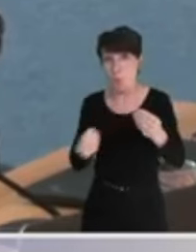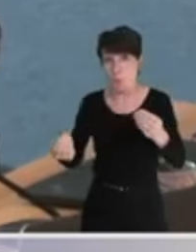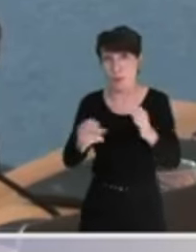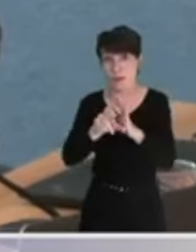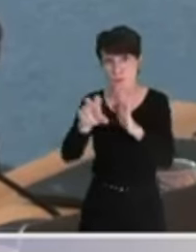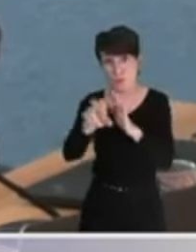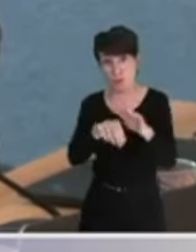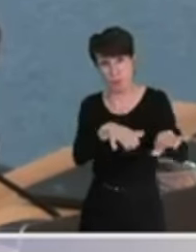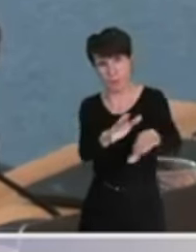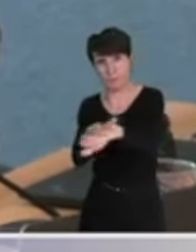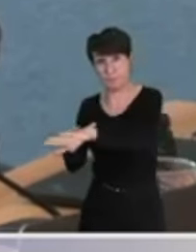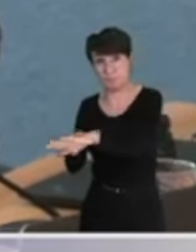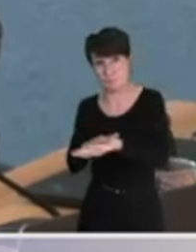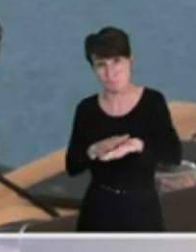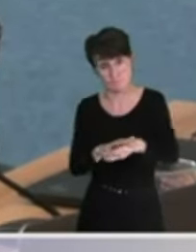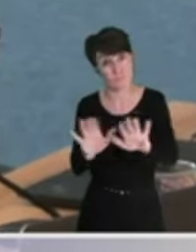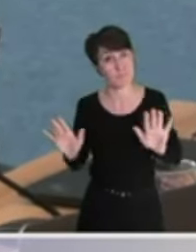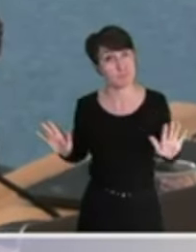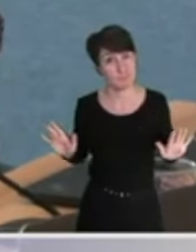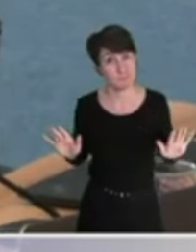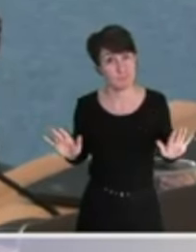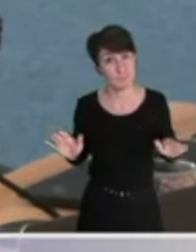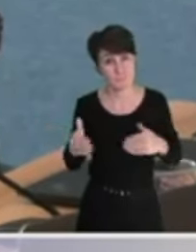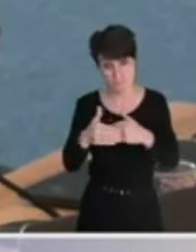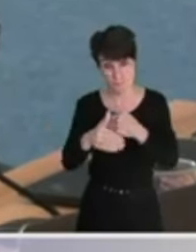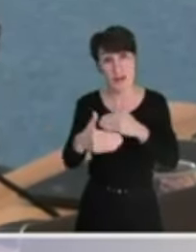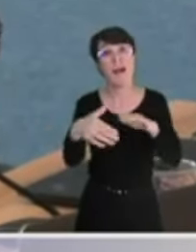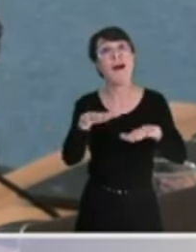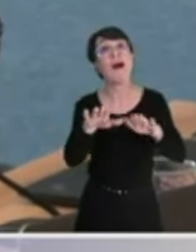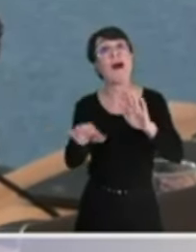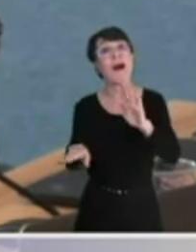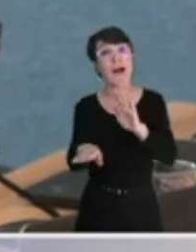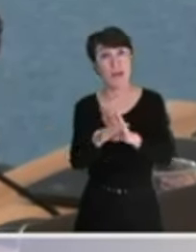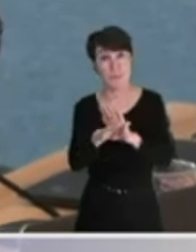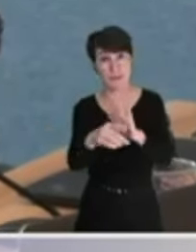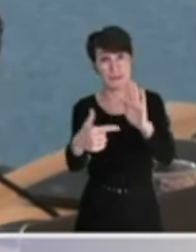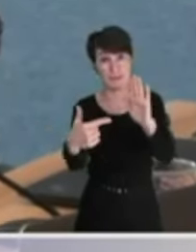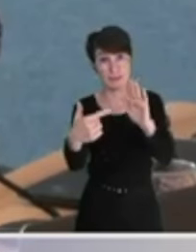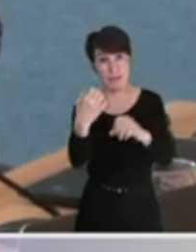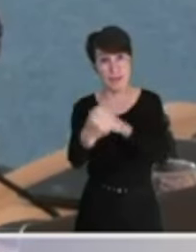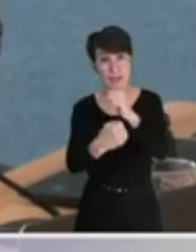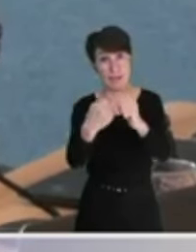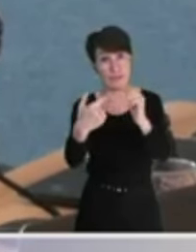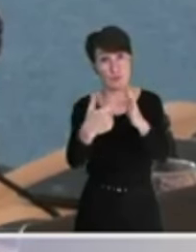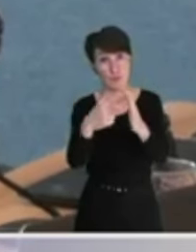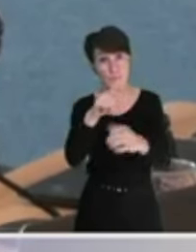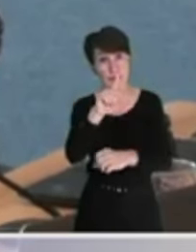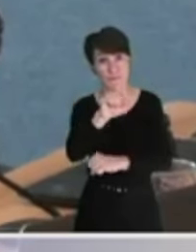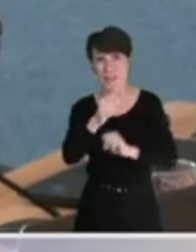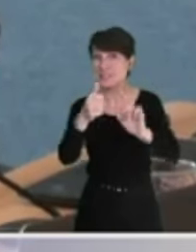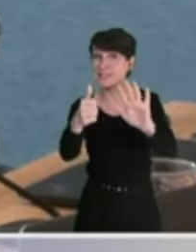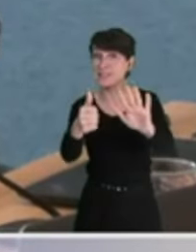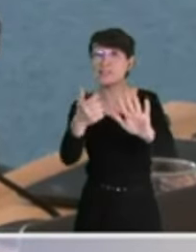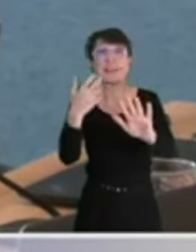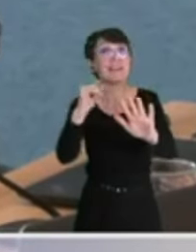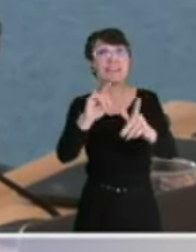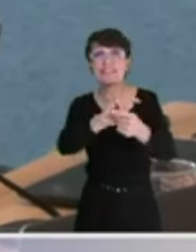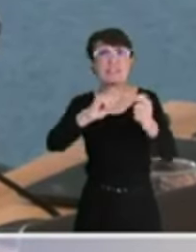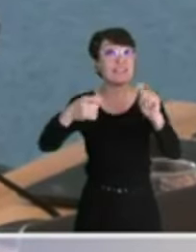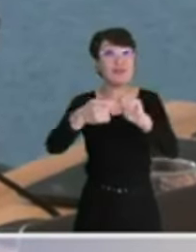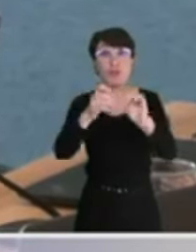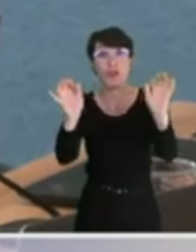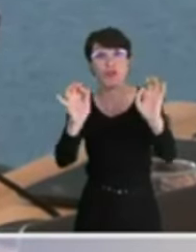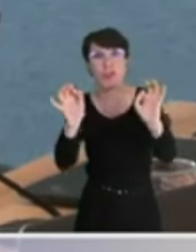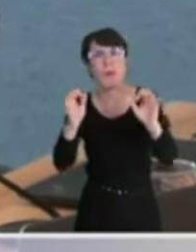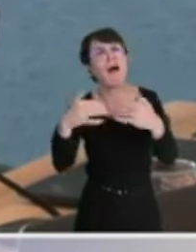nous écoutent, qu'à partir de 2026, s'il n'y a pas de changement, nous l